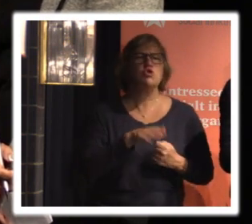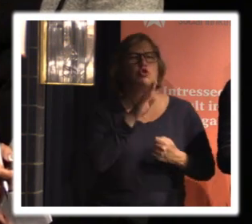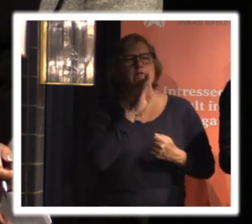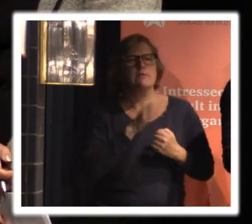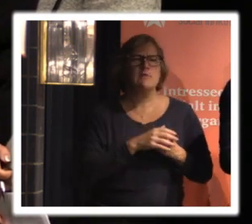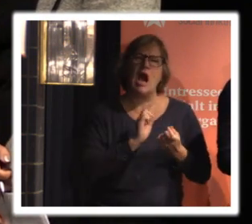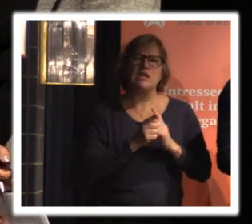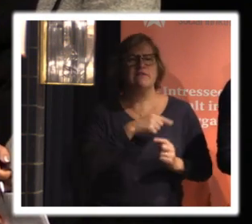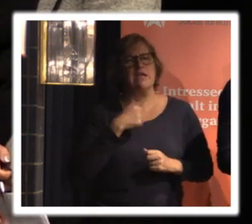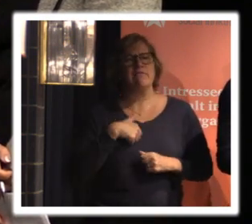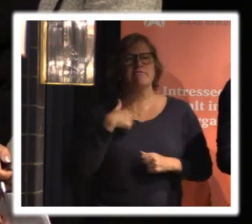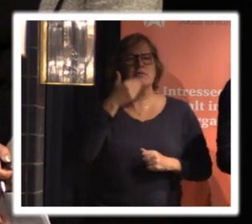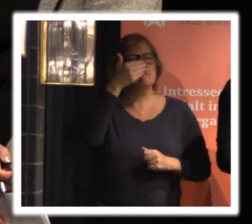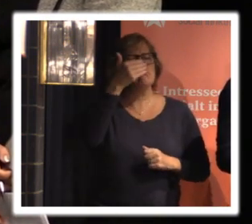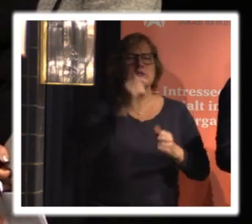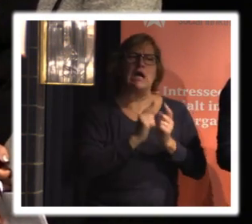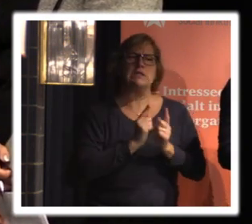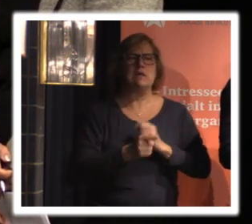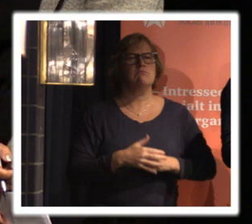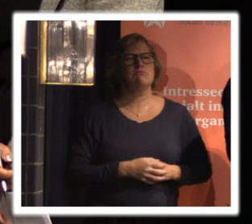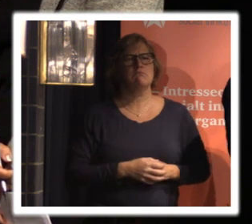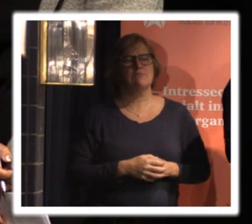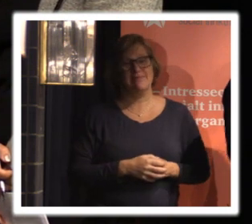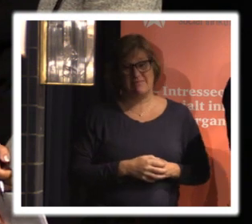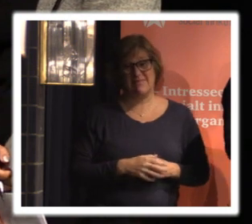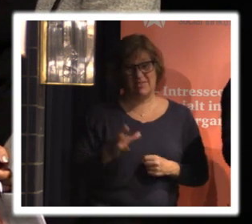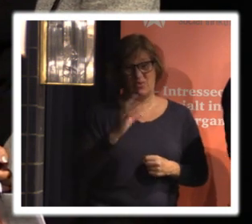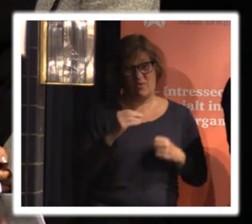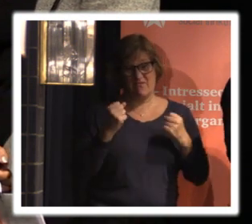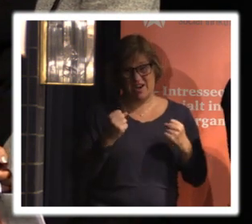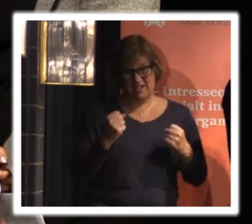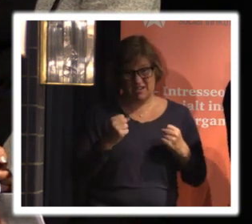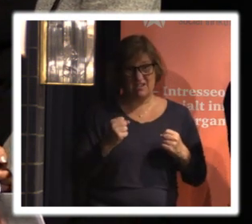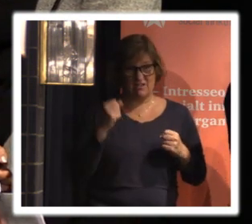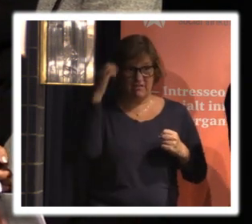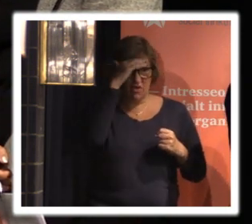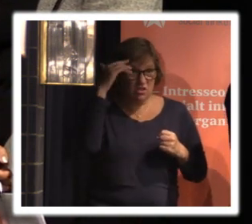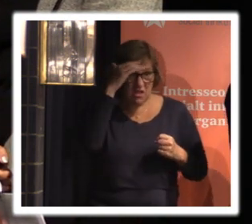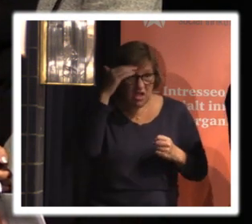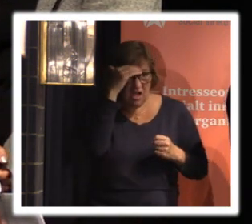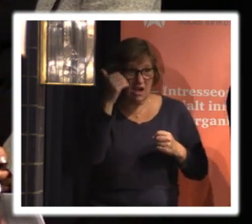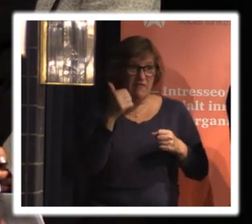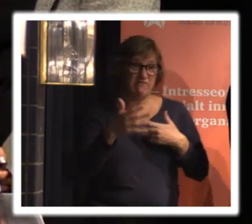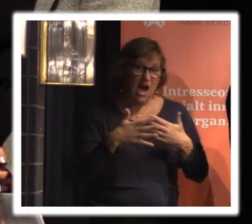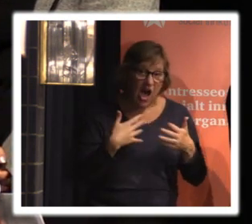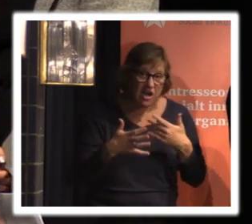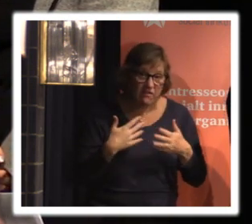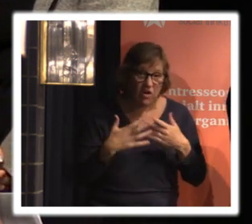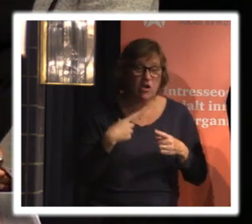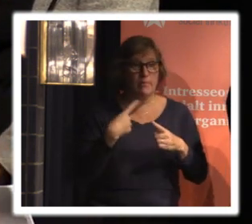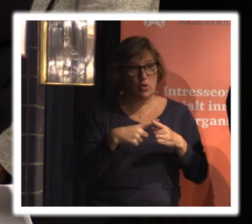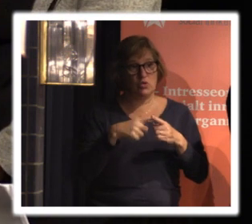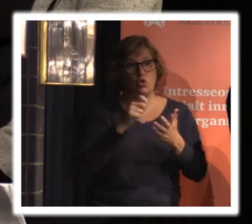kanske kommer att använda för dem i framtiden så där så är det ju väldigt viktigt att man just tar sig en funderare och kanske och krytar ner det